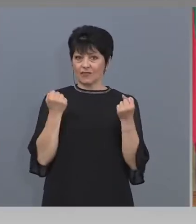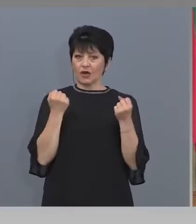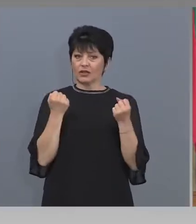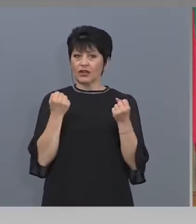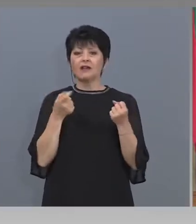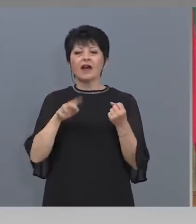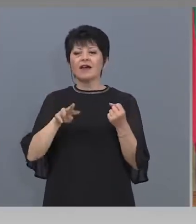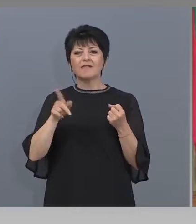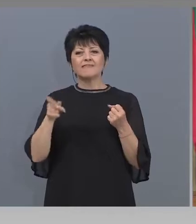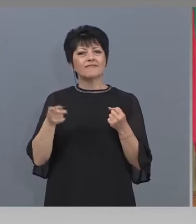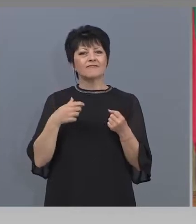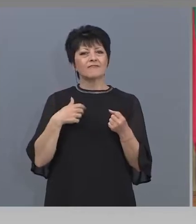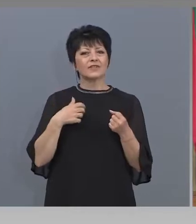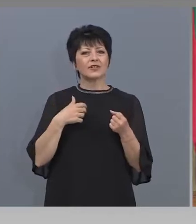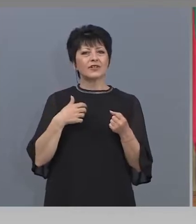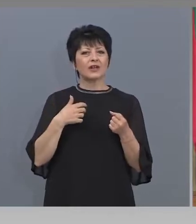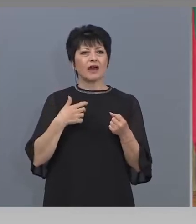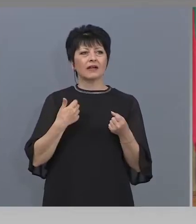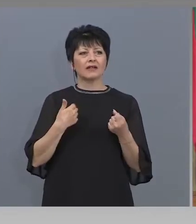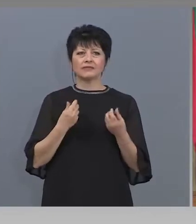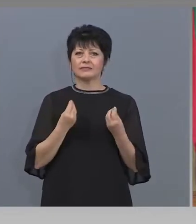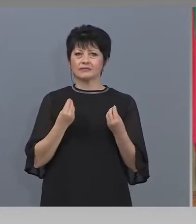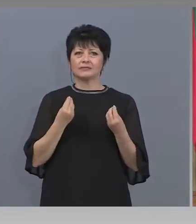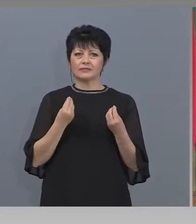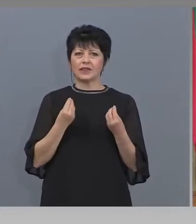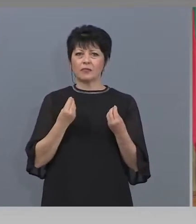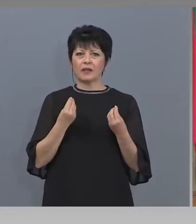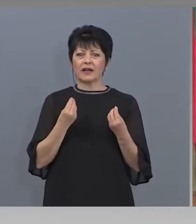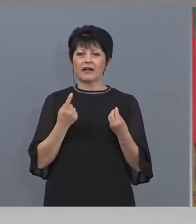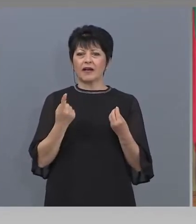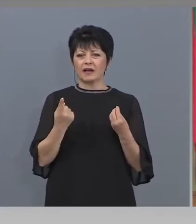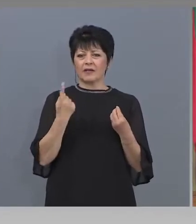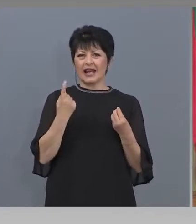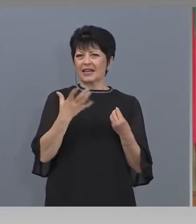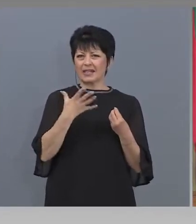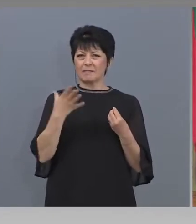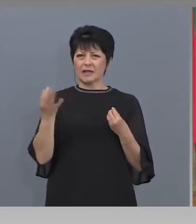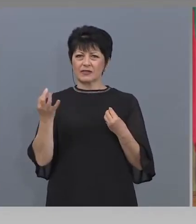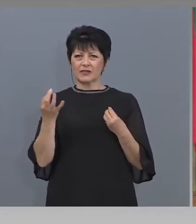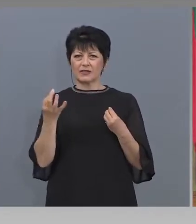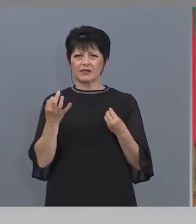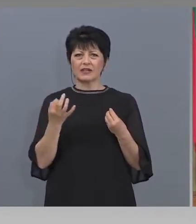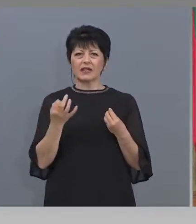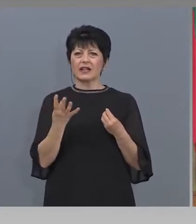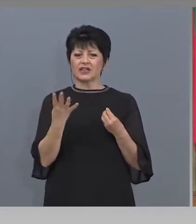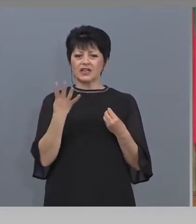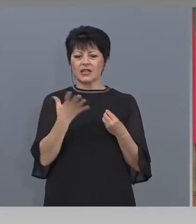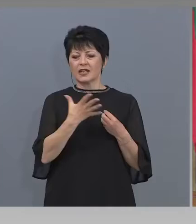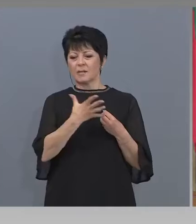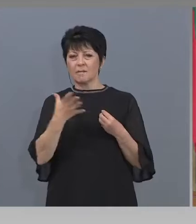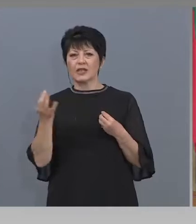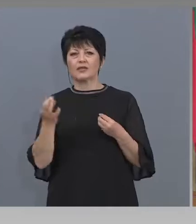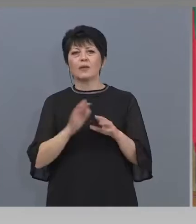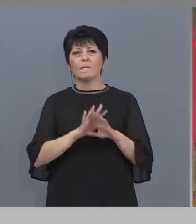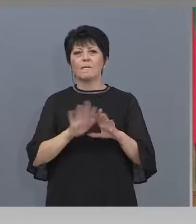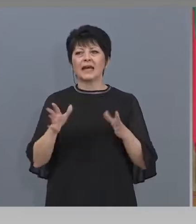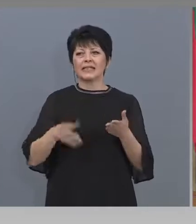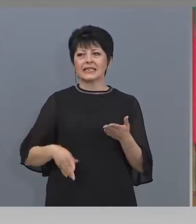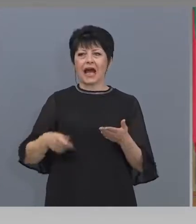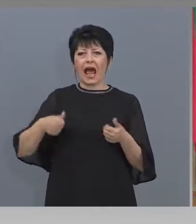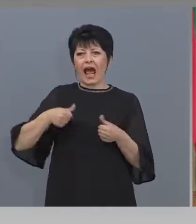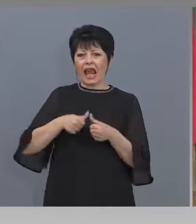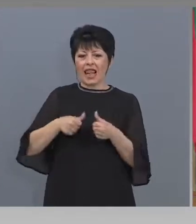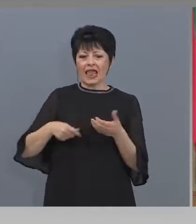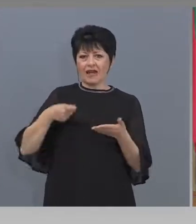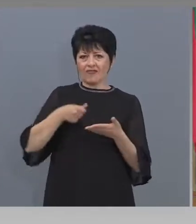при тях е мярката, всъщност те са 1500, по 3-4500 безлихвен кредит. Това се предполага. Иначе